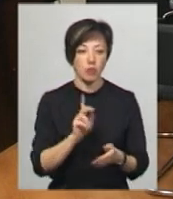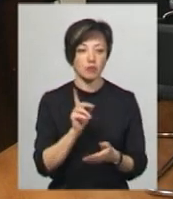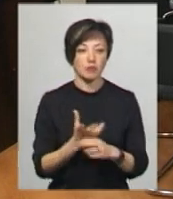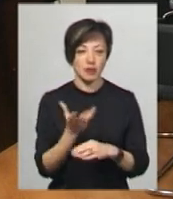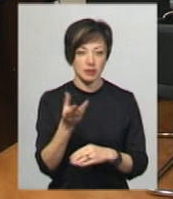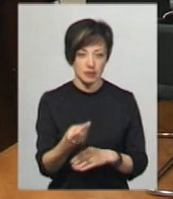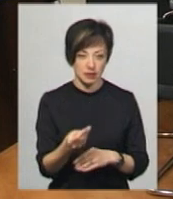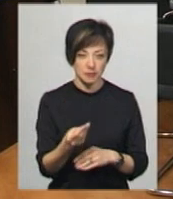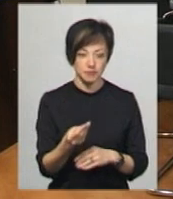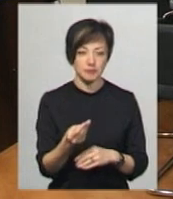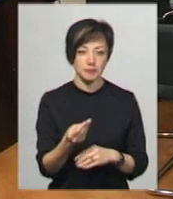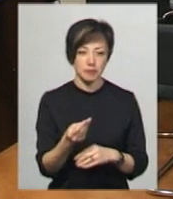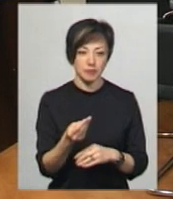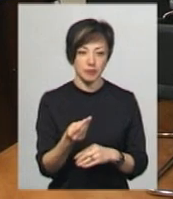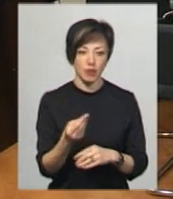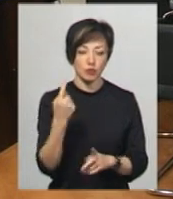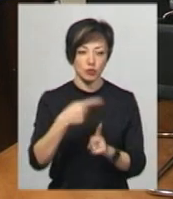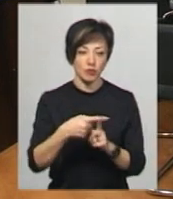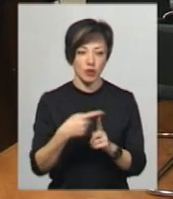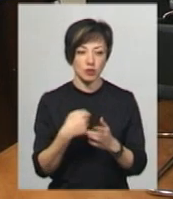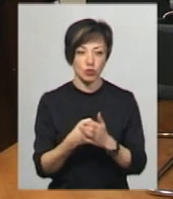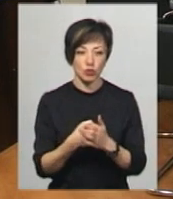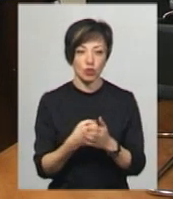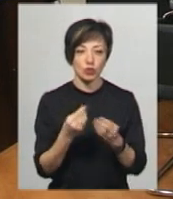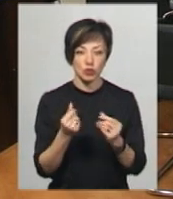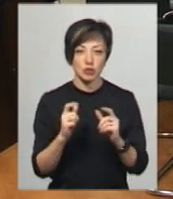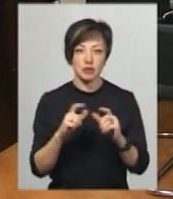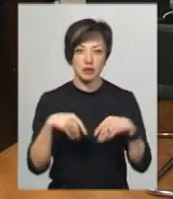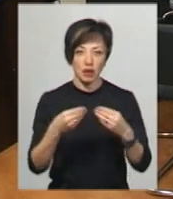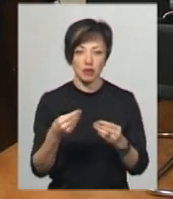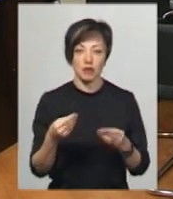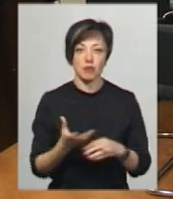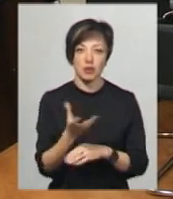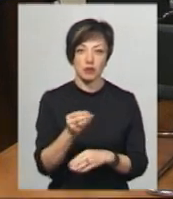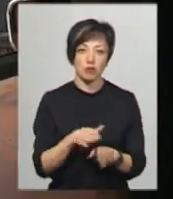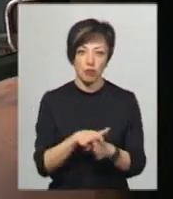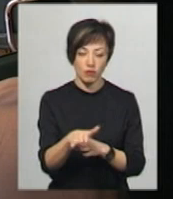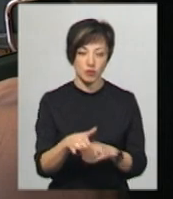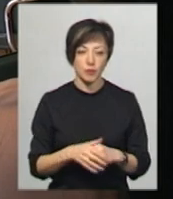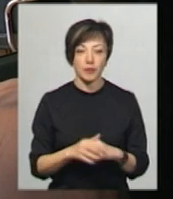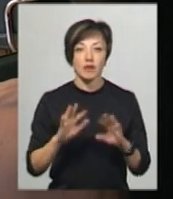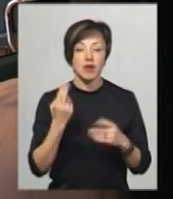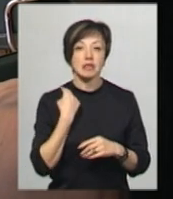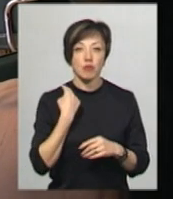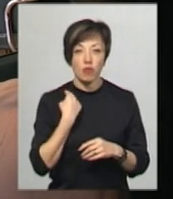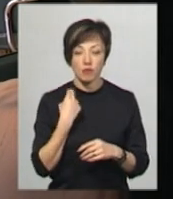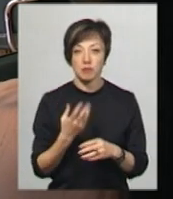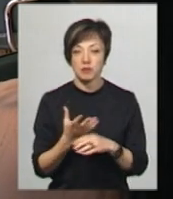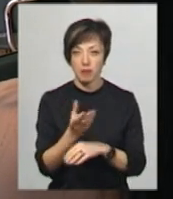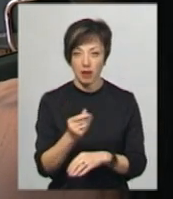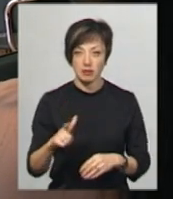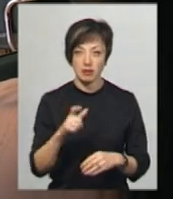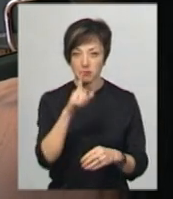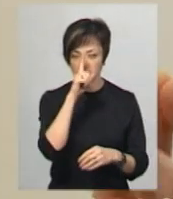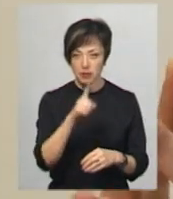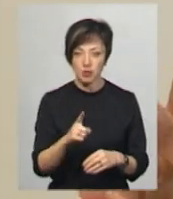'язкову плату приплюсувати до тих коштів, що йому дали, і оплатити повністю весь рахунок. В разі заборгованісті по сплаті рахунків